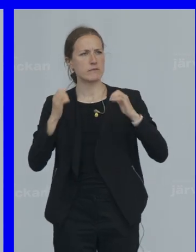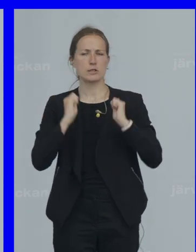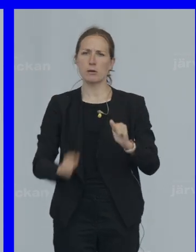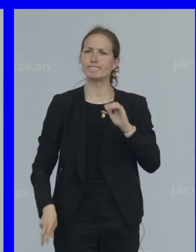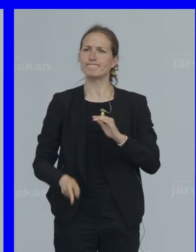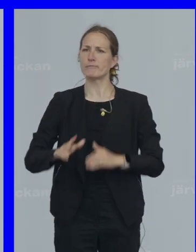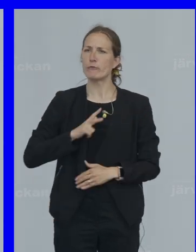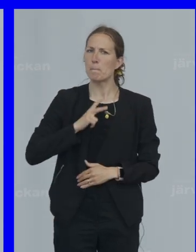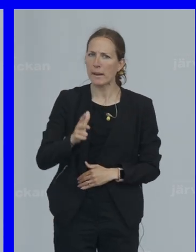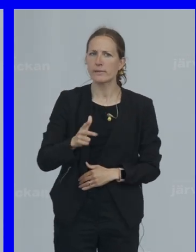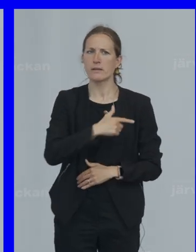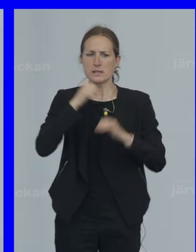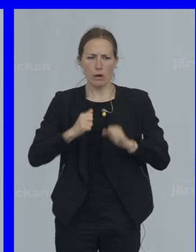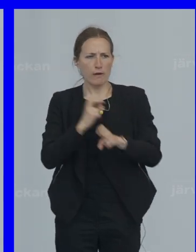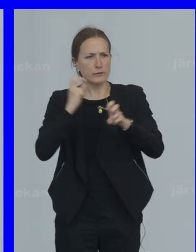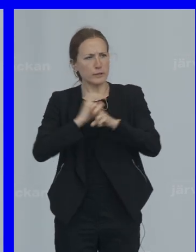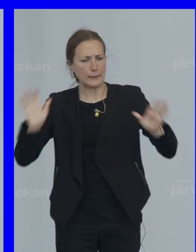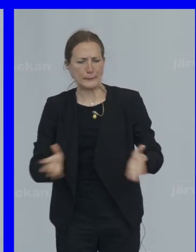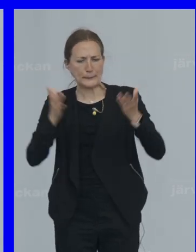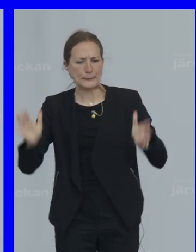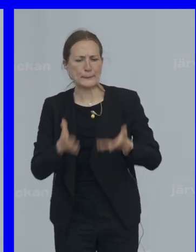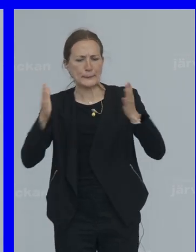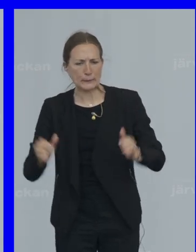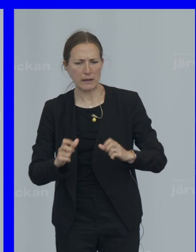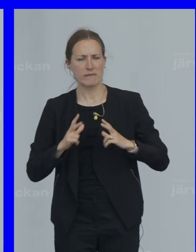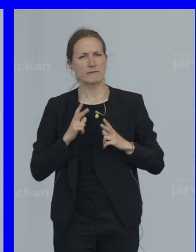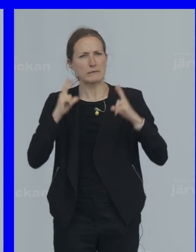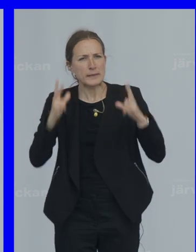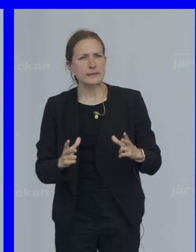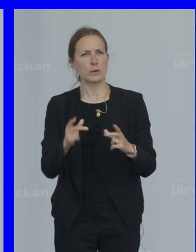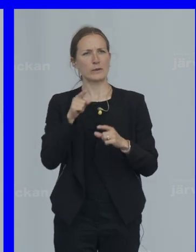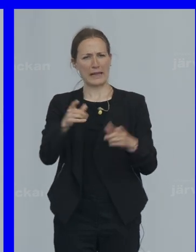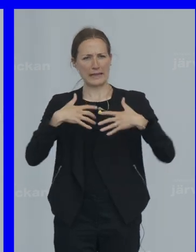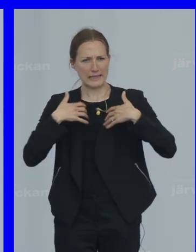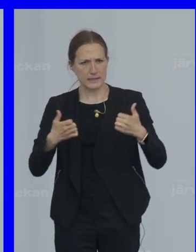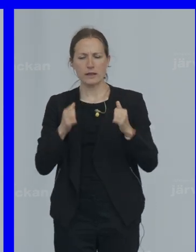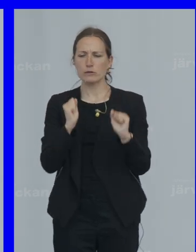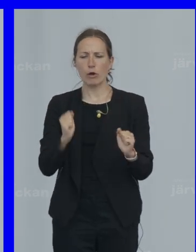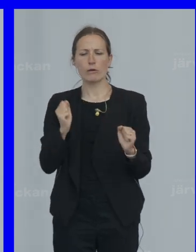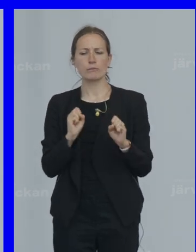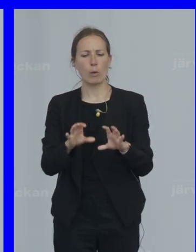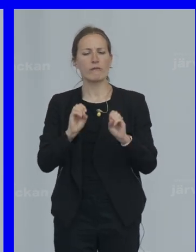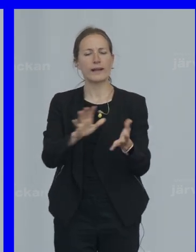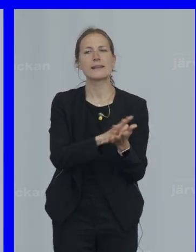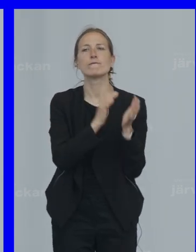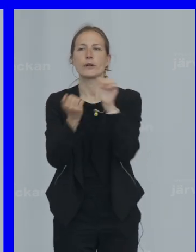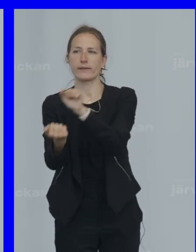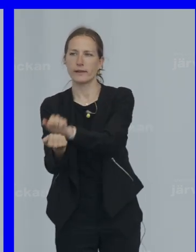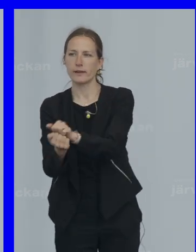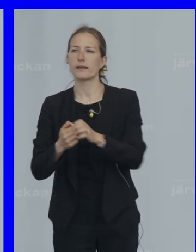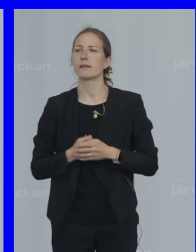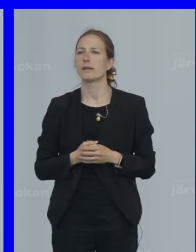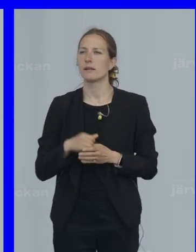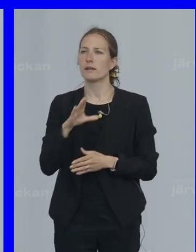förbannade Och vi ska elda under Den vreden Och vi ska använda den Vreden Till förändring För det